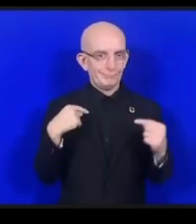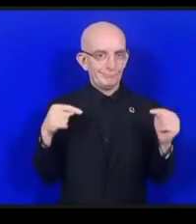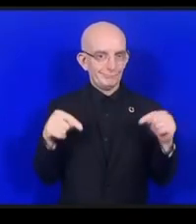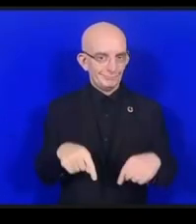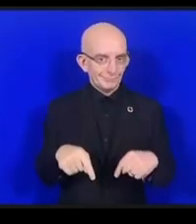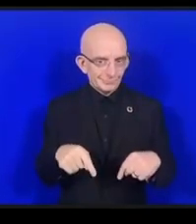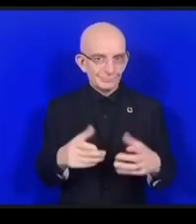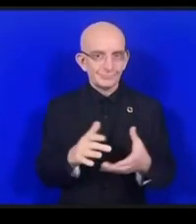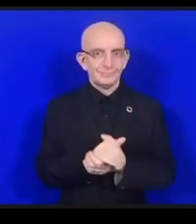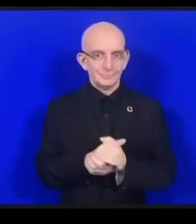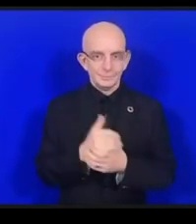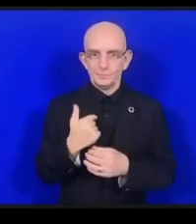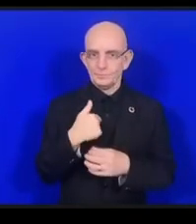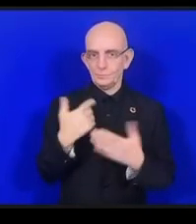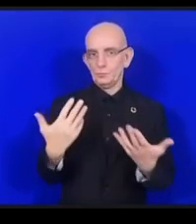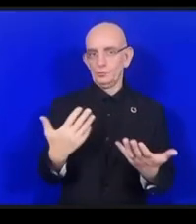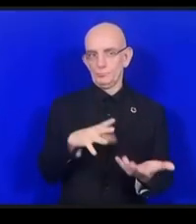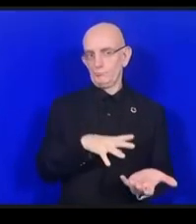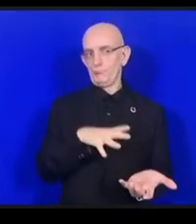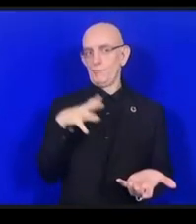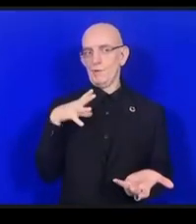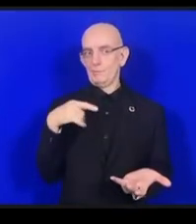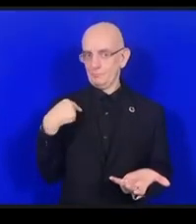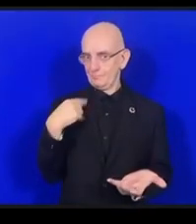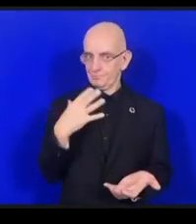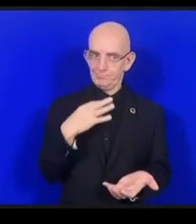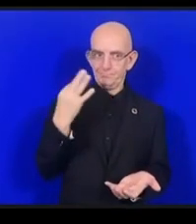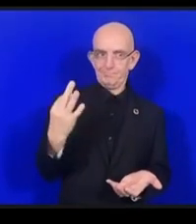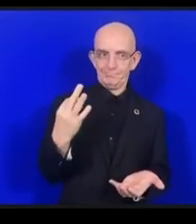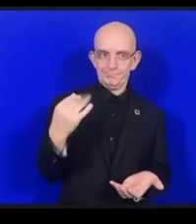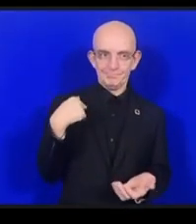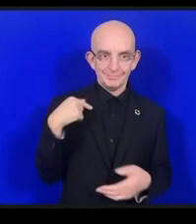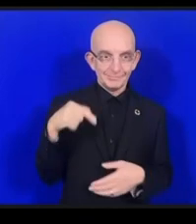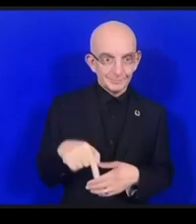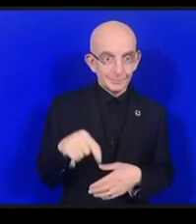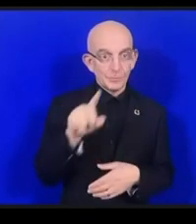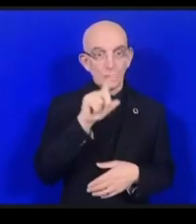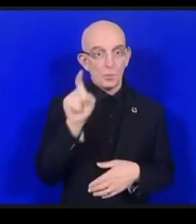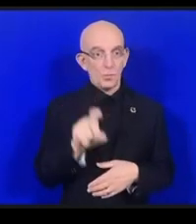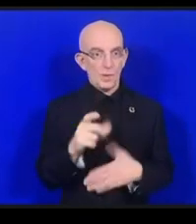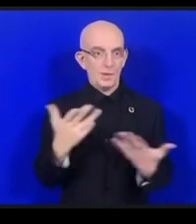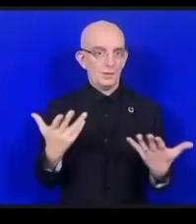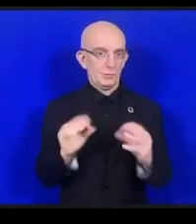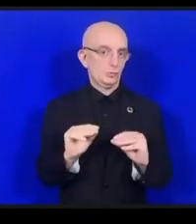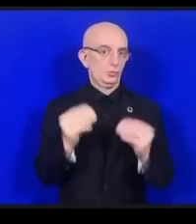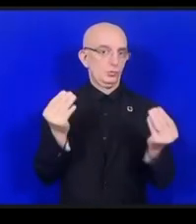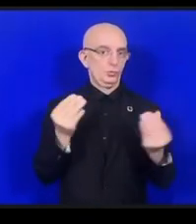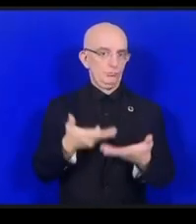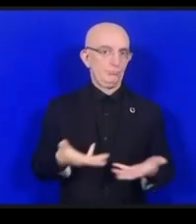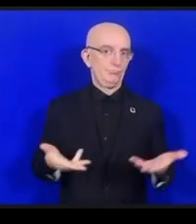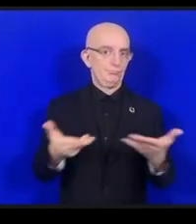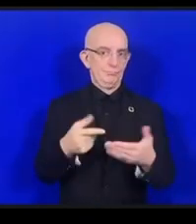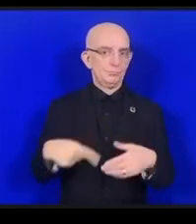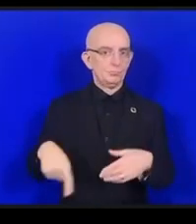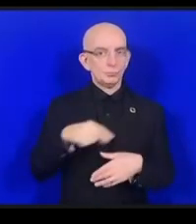非常に私今回参加できることを誇りに思っています青年の代表として